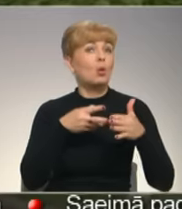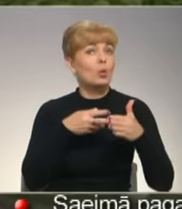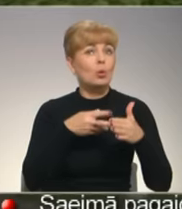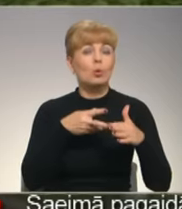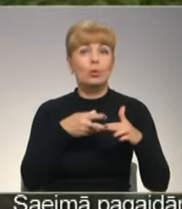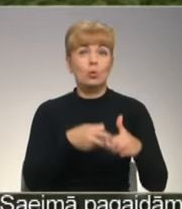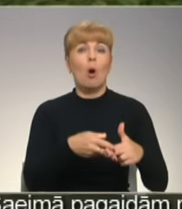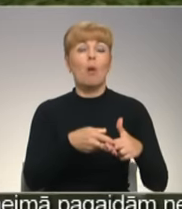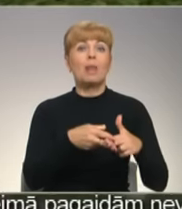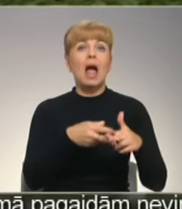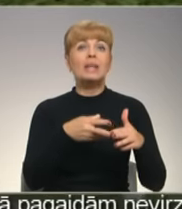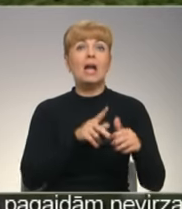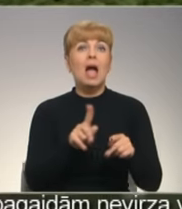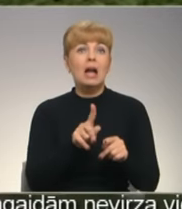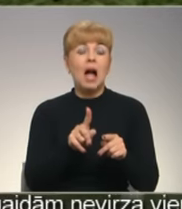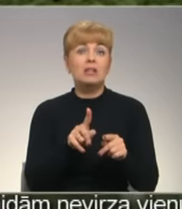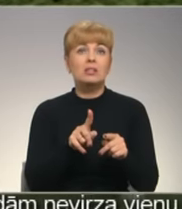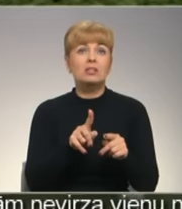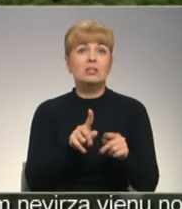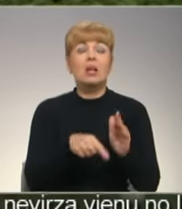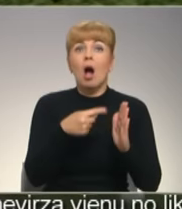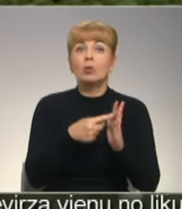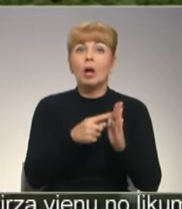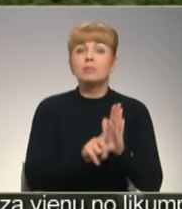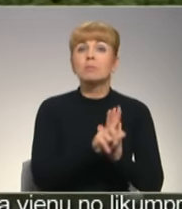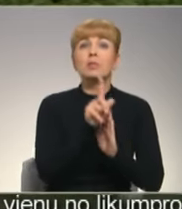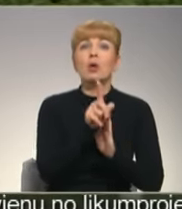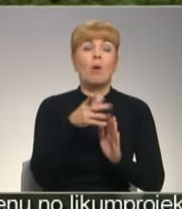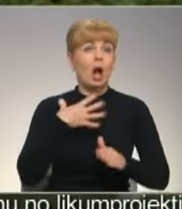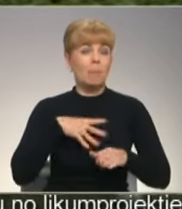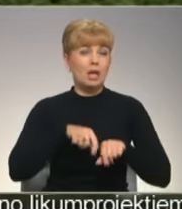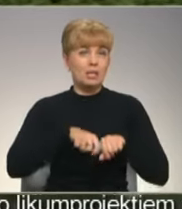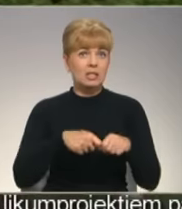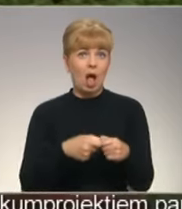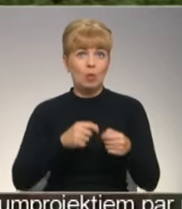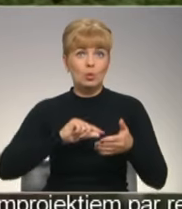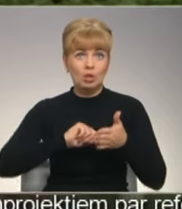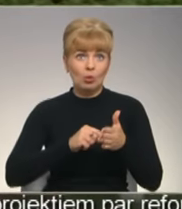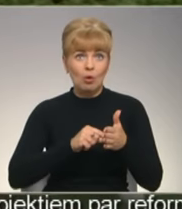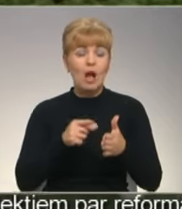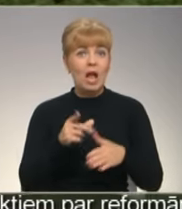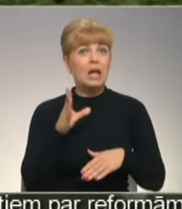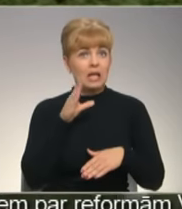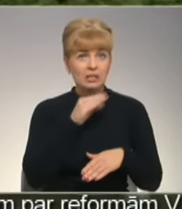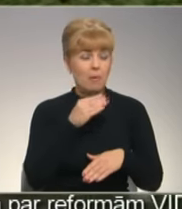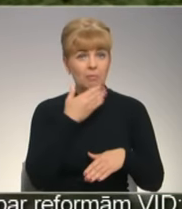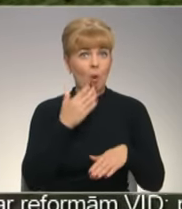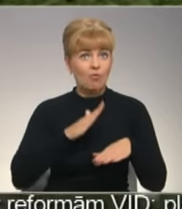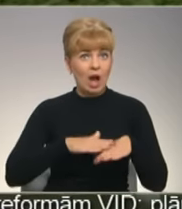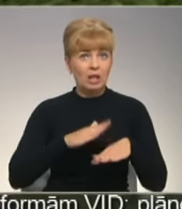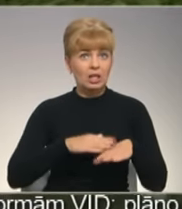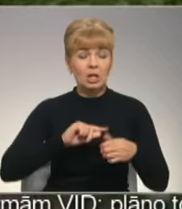Tikai jautājums ir, kas ir pirmcēlons. Skrūva salūza, bet kāpēc viņa salūza? Iezmējams, ka skrūva nav vainīga.